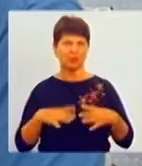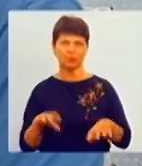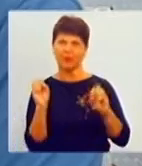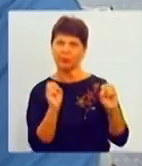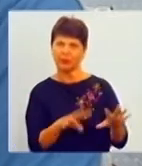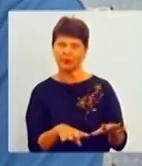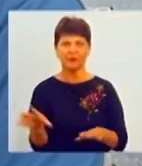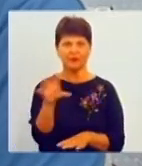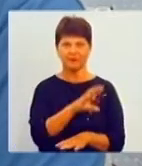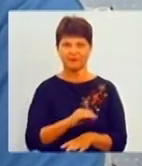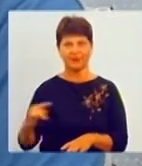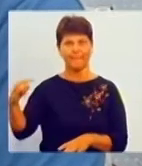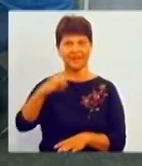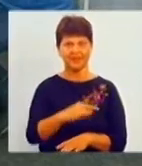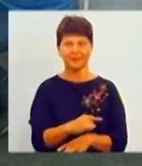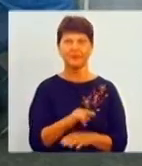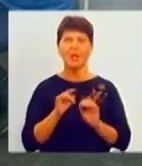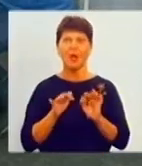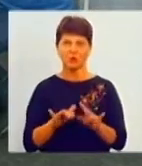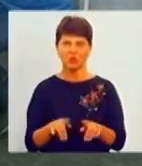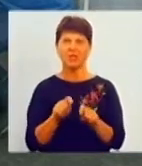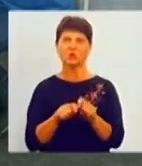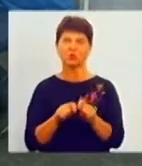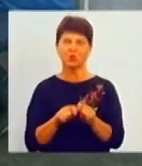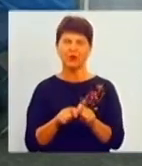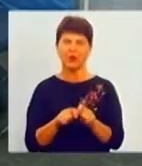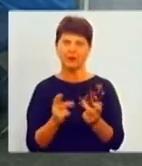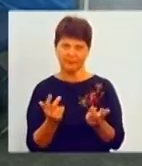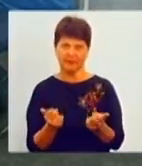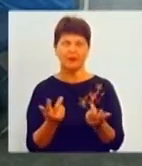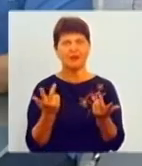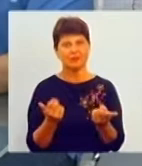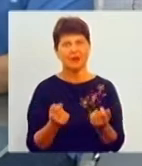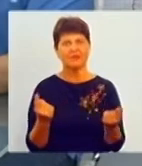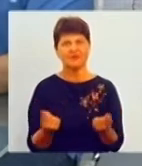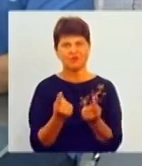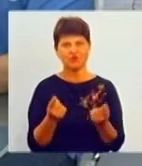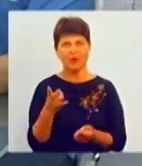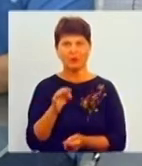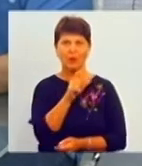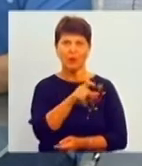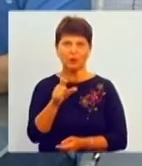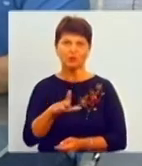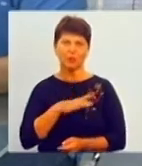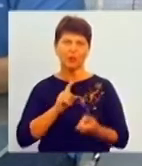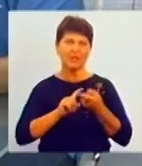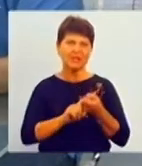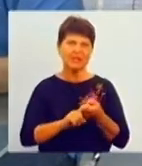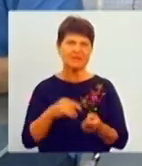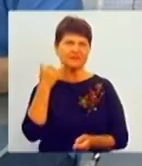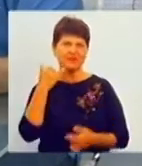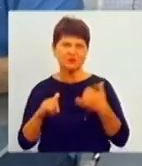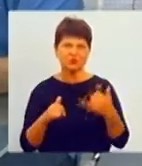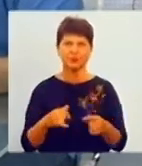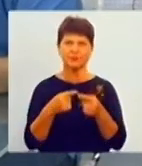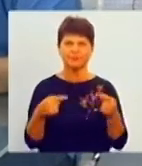прилетіли. Тобто процес, передаймні, контролювали, так? Звичайно, менеджери завжди були на зв'язку, в два ночі контрольний зв'язок і таке інше,